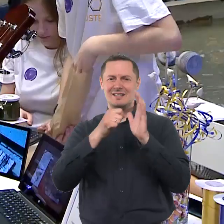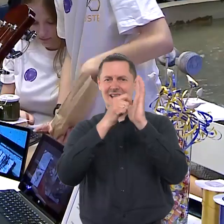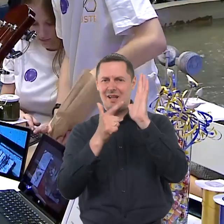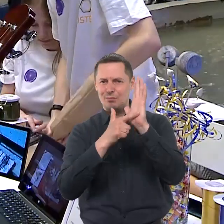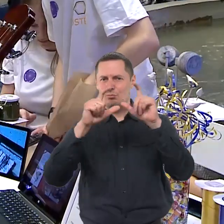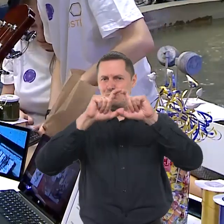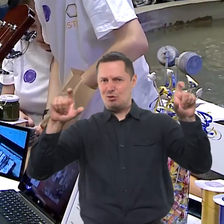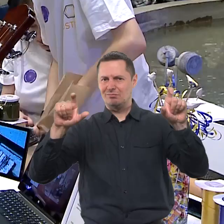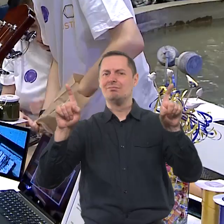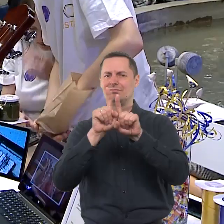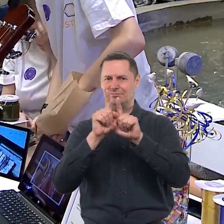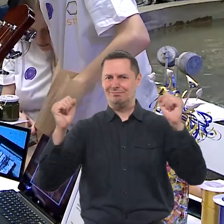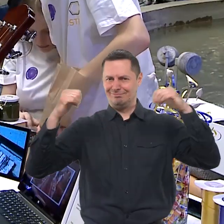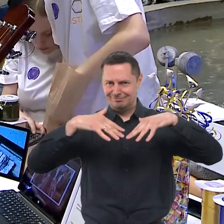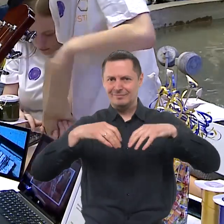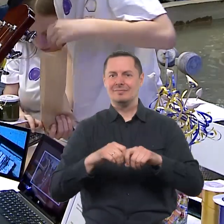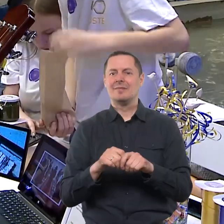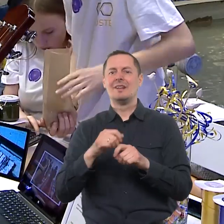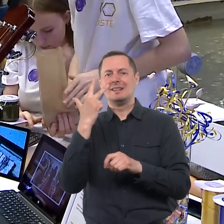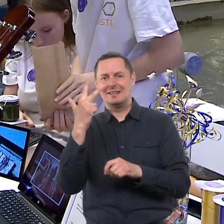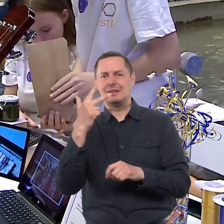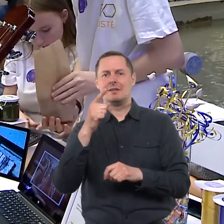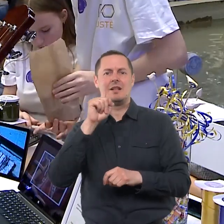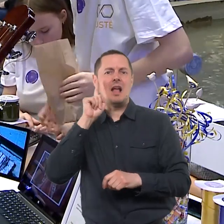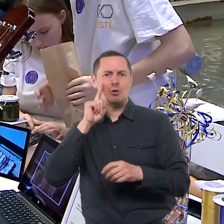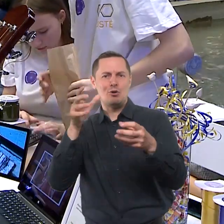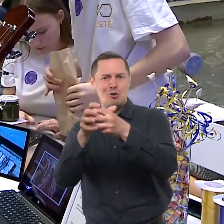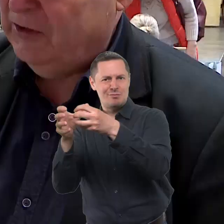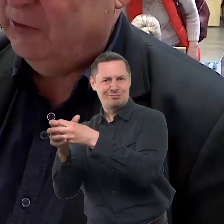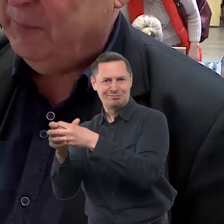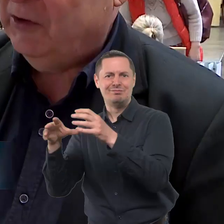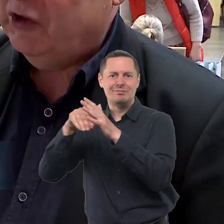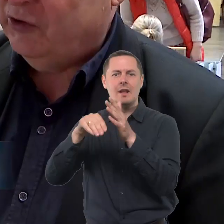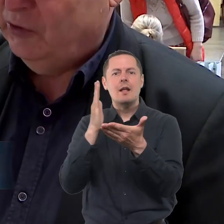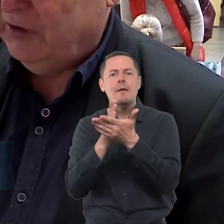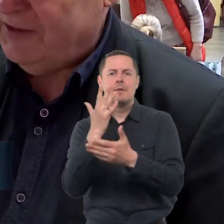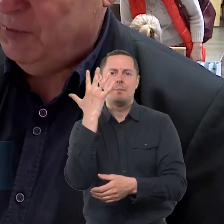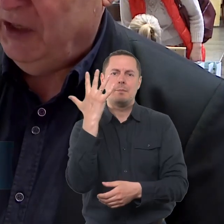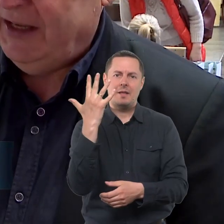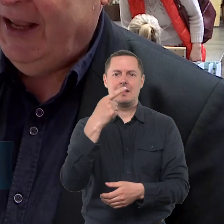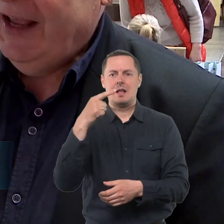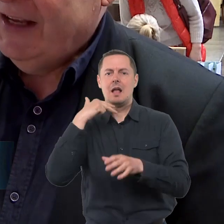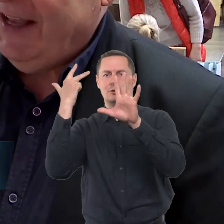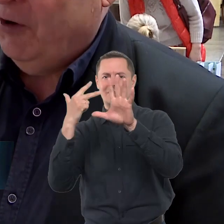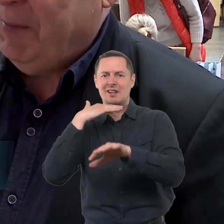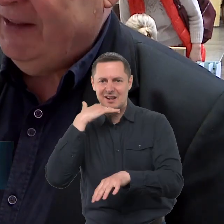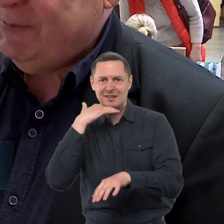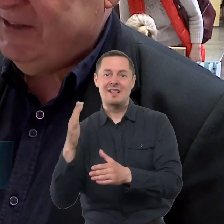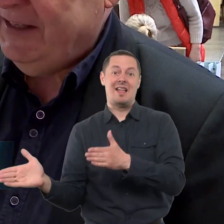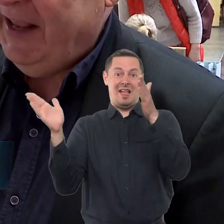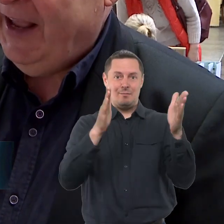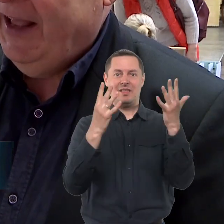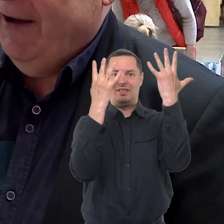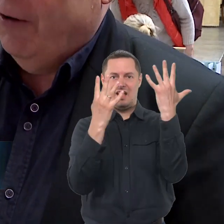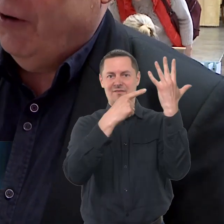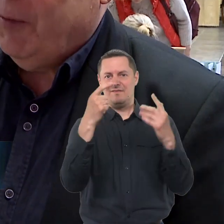yra 3 jaunesnės komandos, kadangi yra 9, 12 ir 5, 8 klasių mokiniai savo komandas